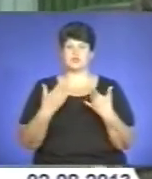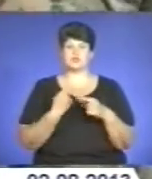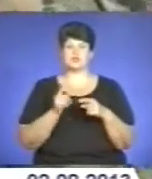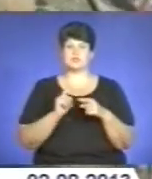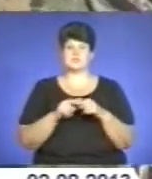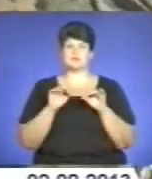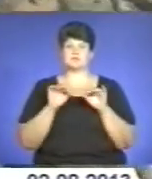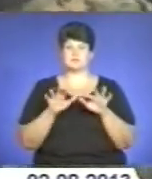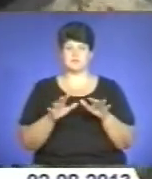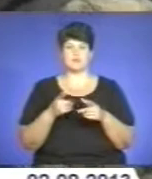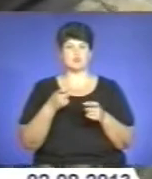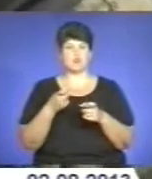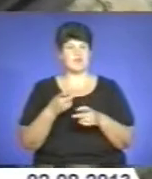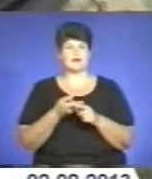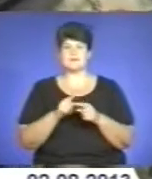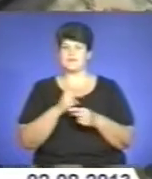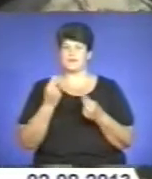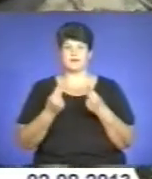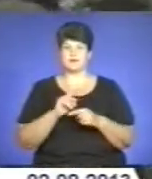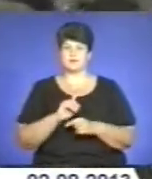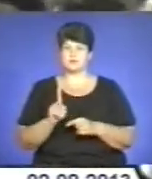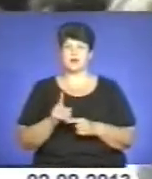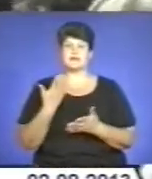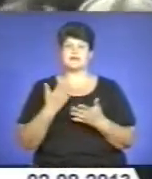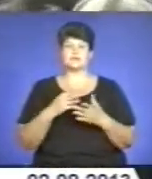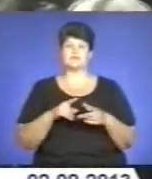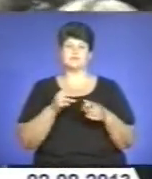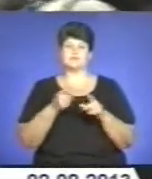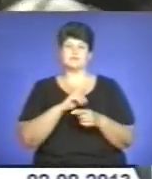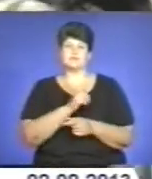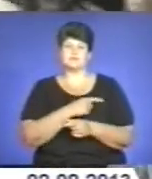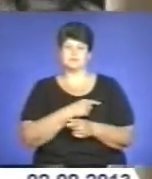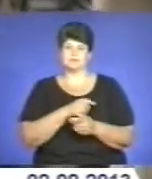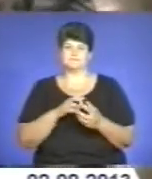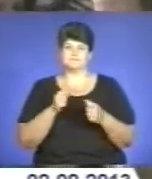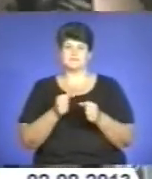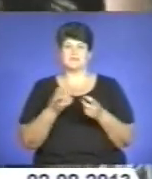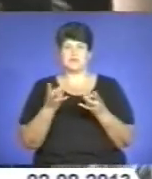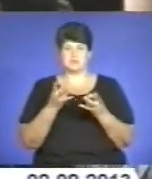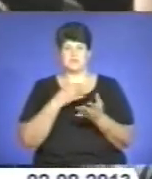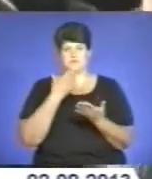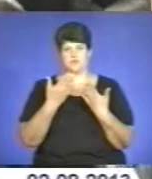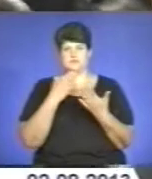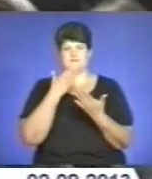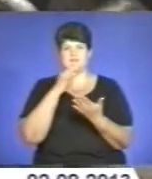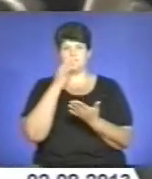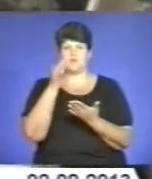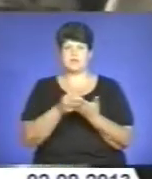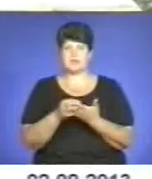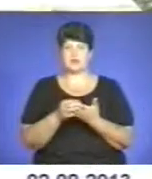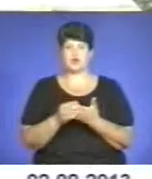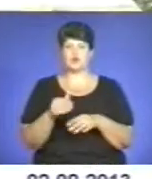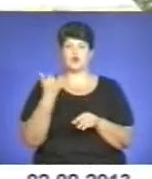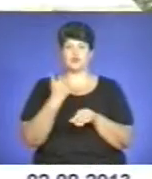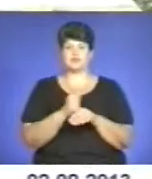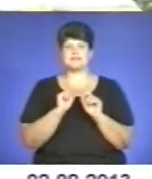речей. Адже зброя – це не іграшка. Та й взагалі до будь-якого застосування сили потрібно ставитися надзвичайно відповідально. Основне завдання акції